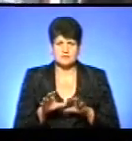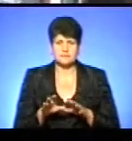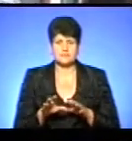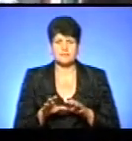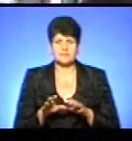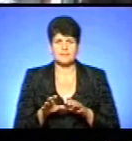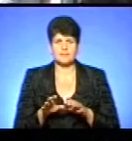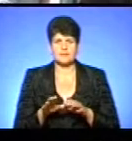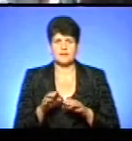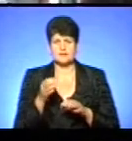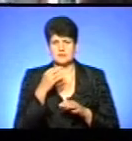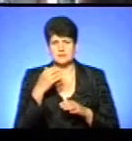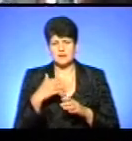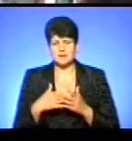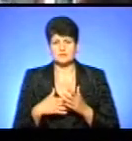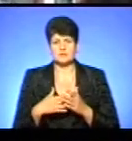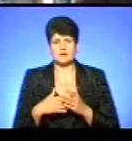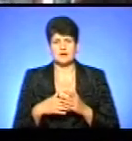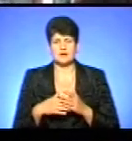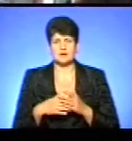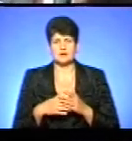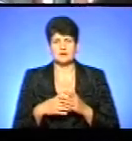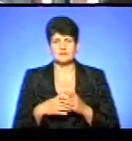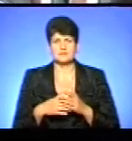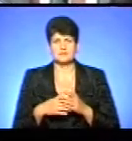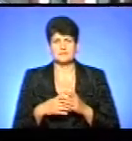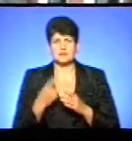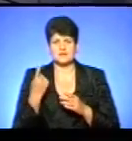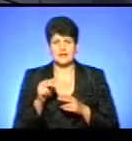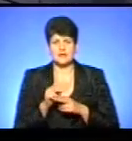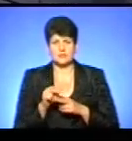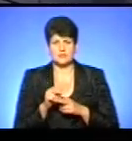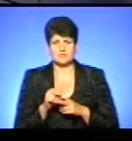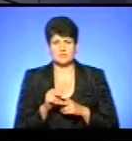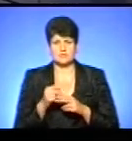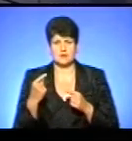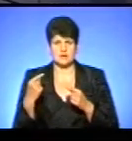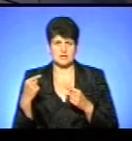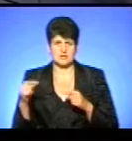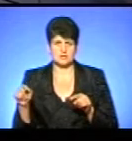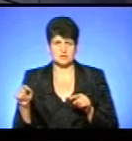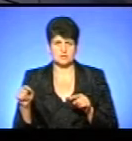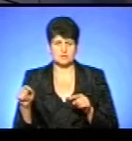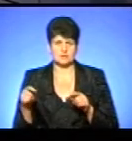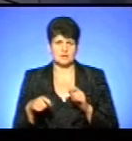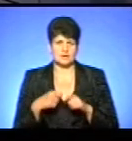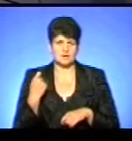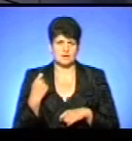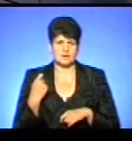список великих таблеток, а ніхто так сутиме. Одне лікуємо, а друге зовсім інше калічимо.